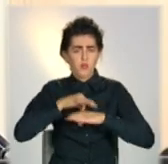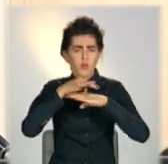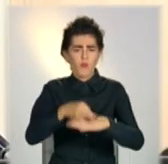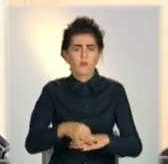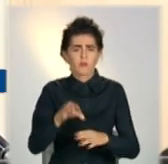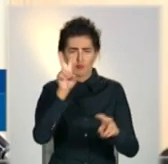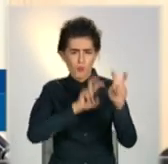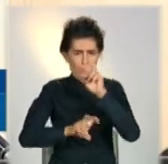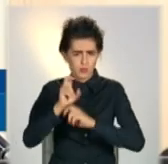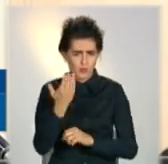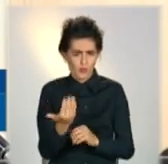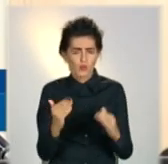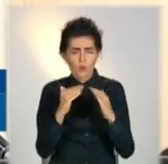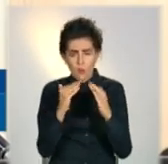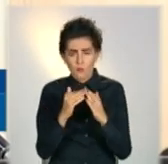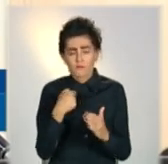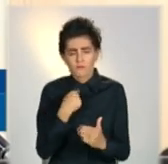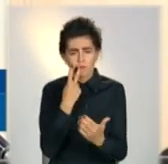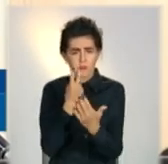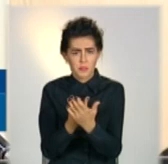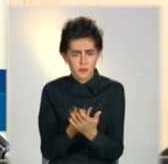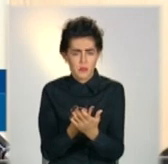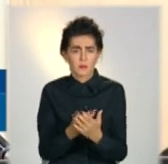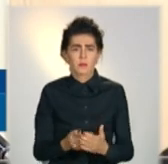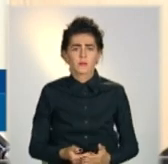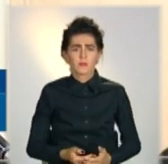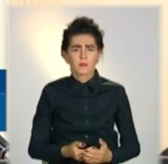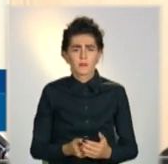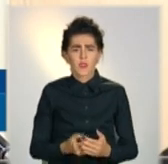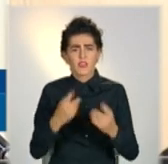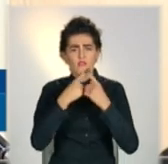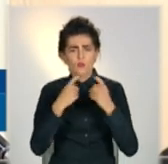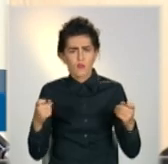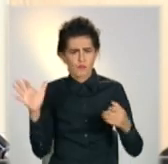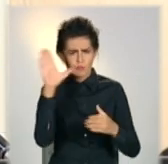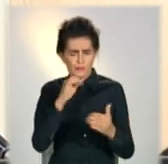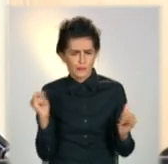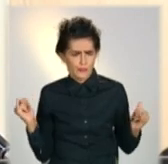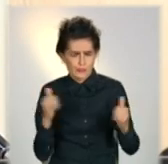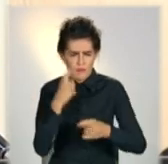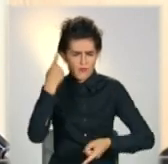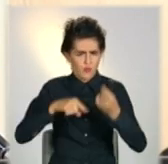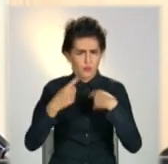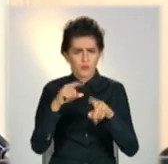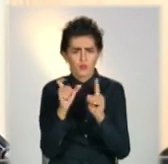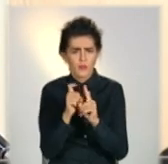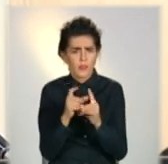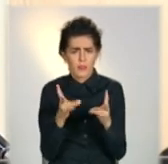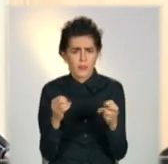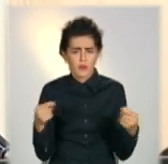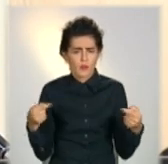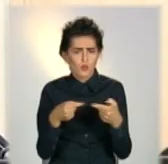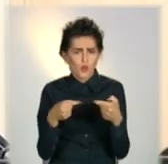обшуку, ми вже бачили якийсь інформаційний потік, який зовсім не